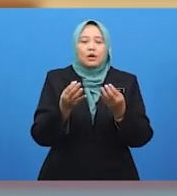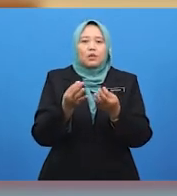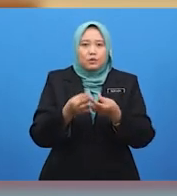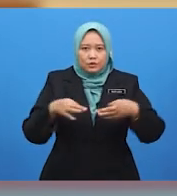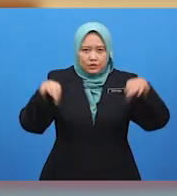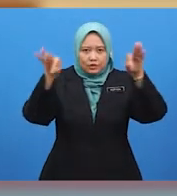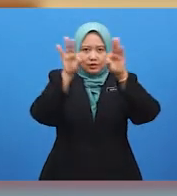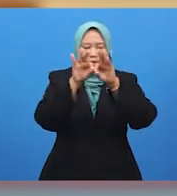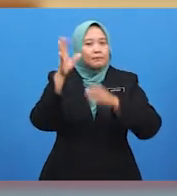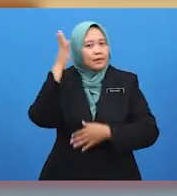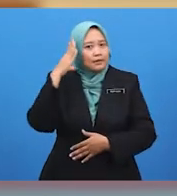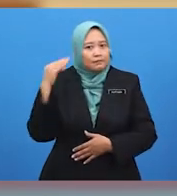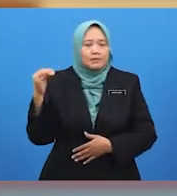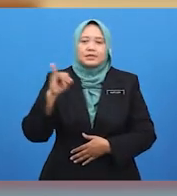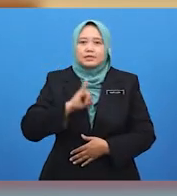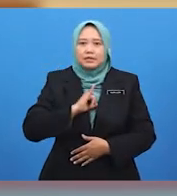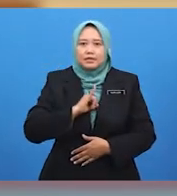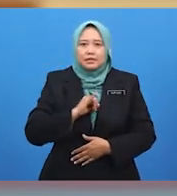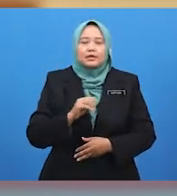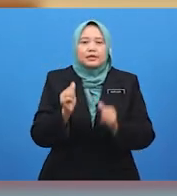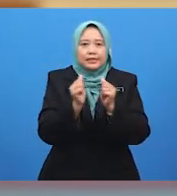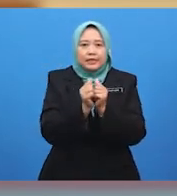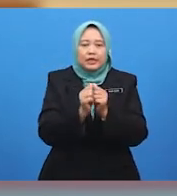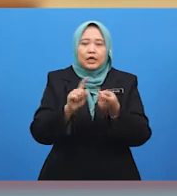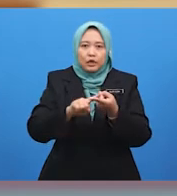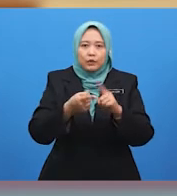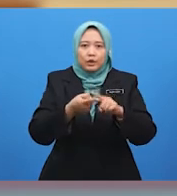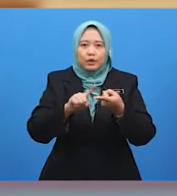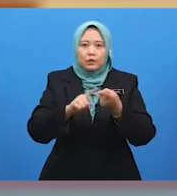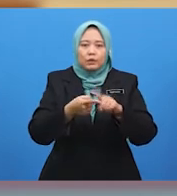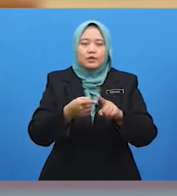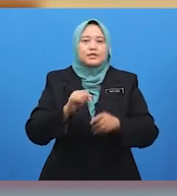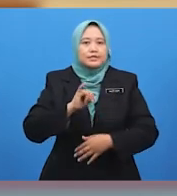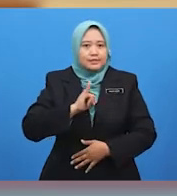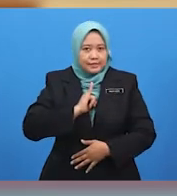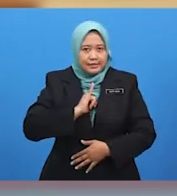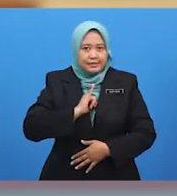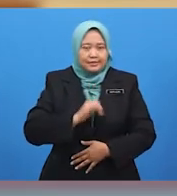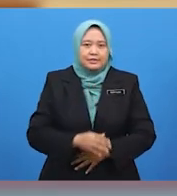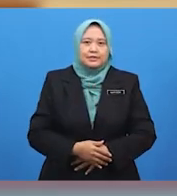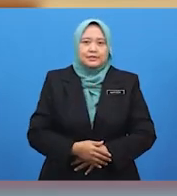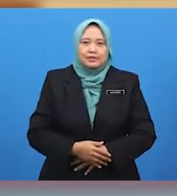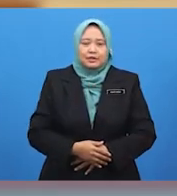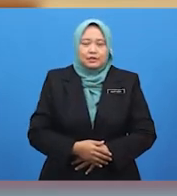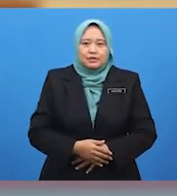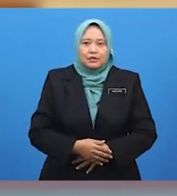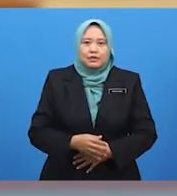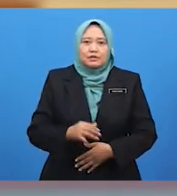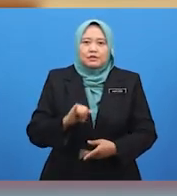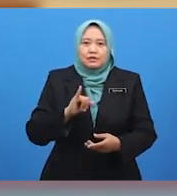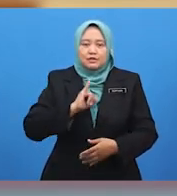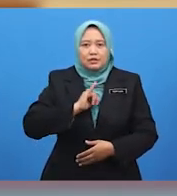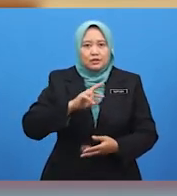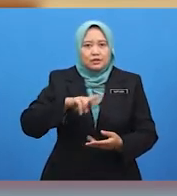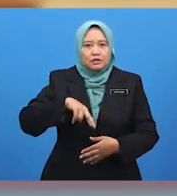bersama dengan kawan-kawan saya. Saya sudah pasti murid-murid suka, kan? Nak dengar?